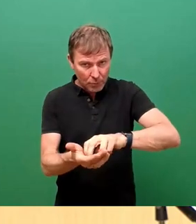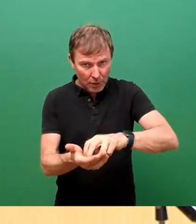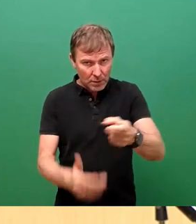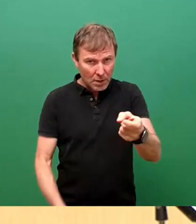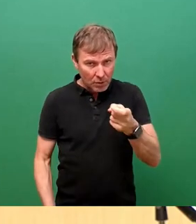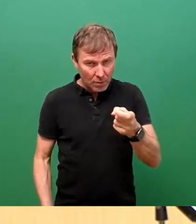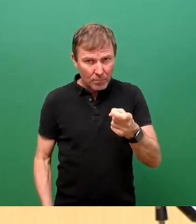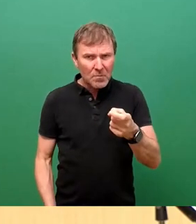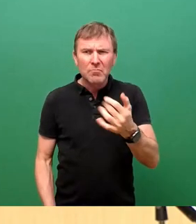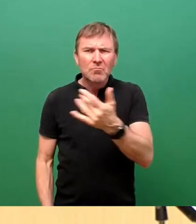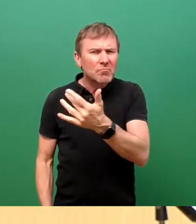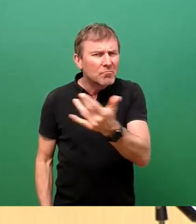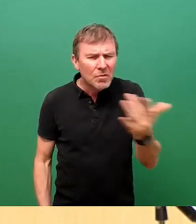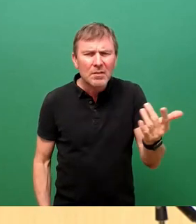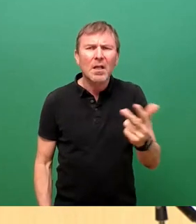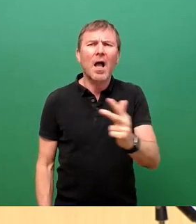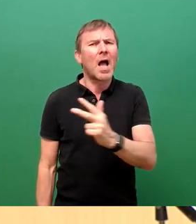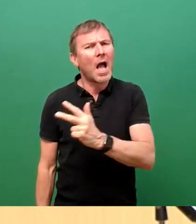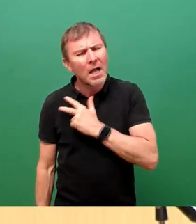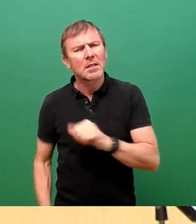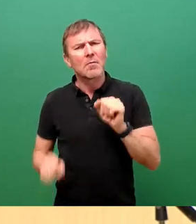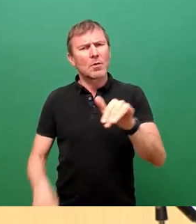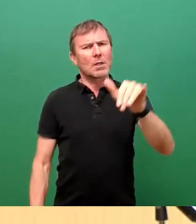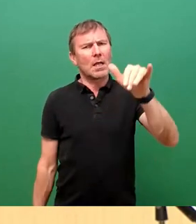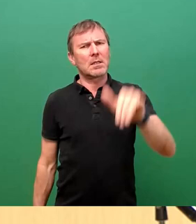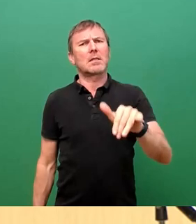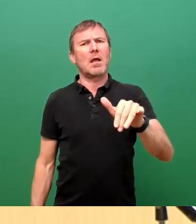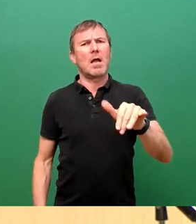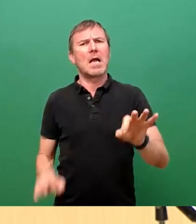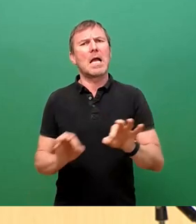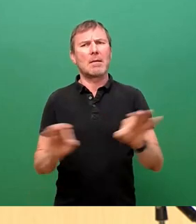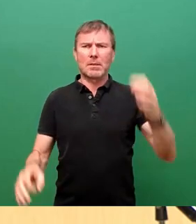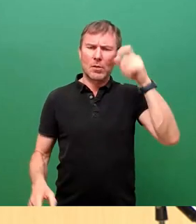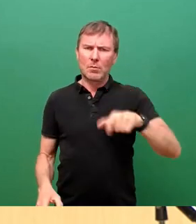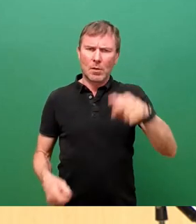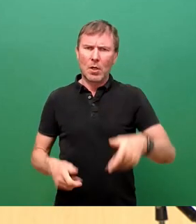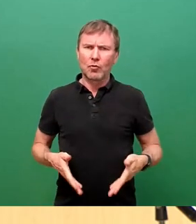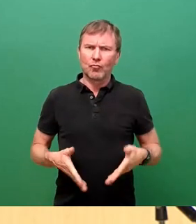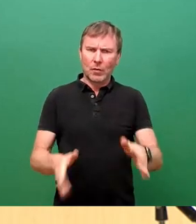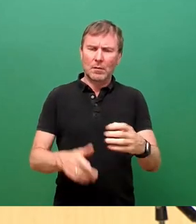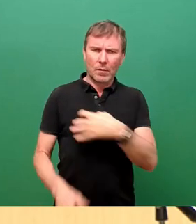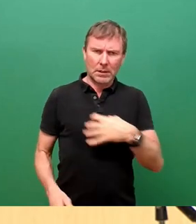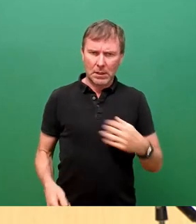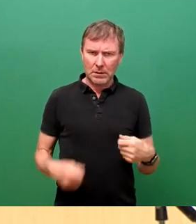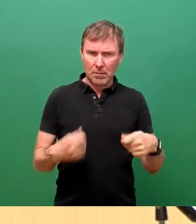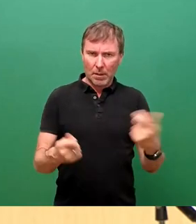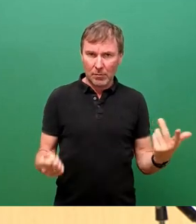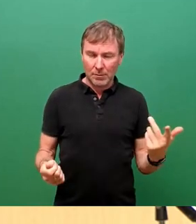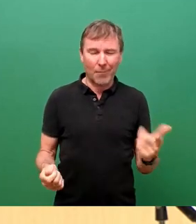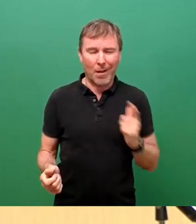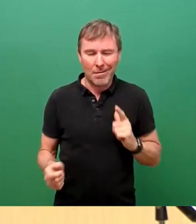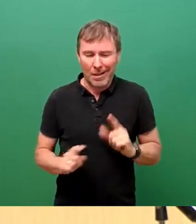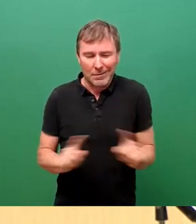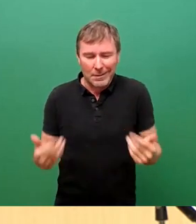irgendeiner Weise realistische Möglichkeit besteht, eine bessere Königsbrücker Straße für Dresden zu gewinnen, was sich leider nicht abzeichnet,